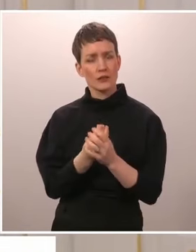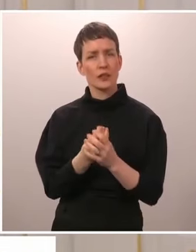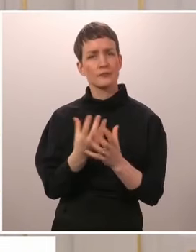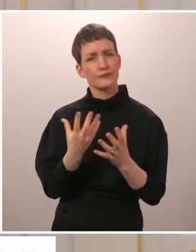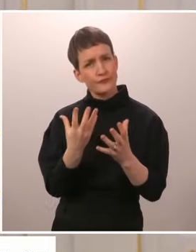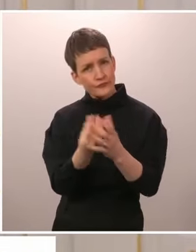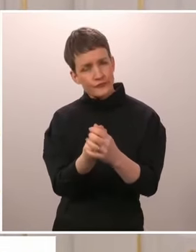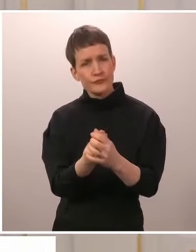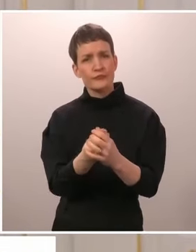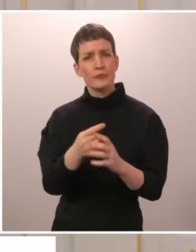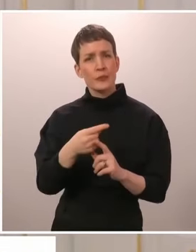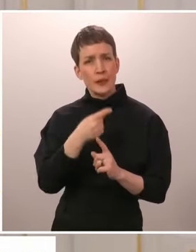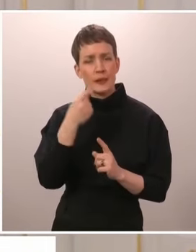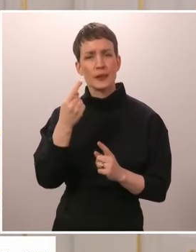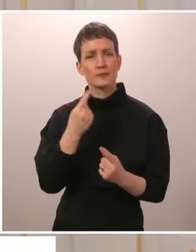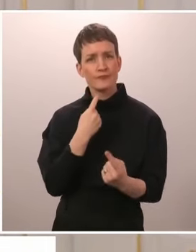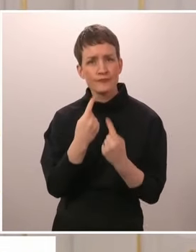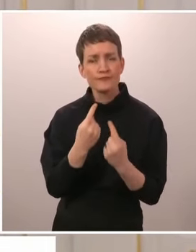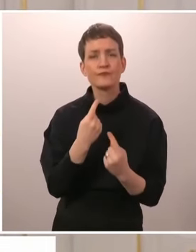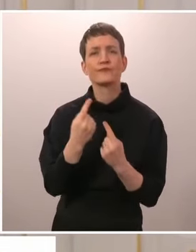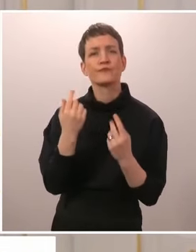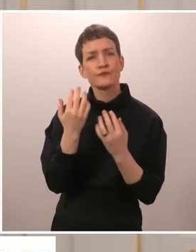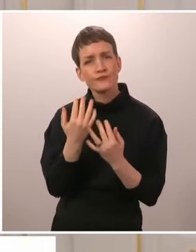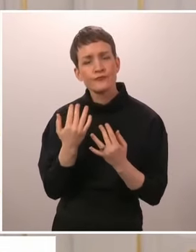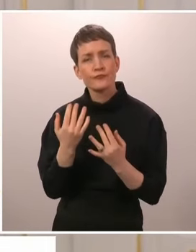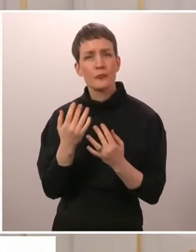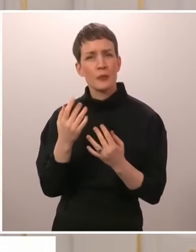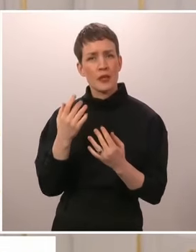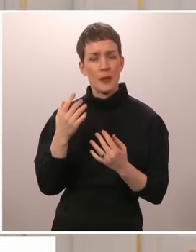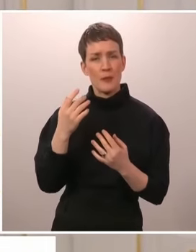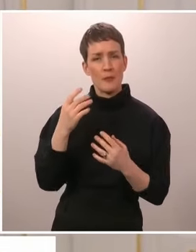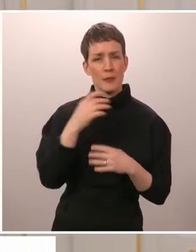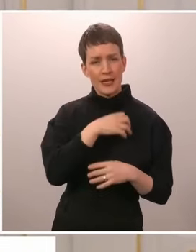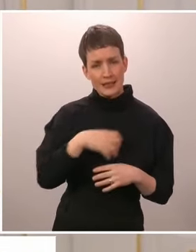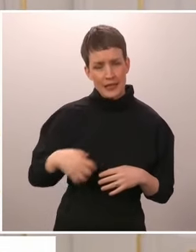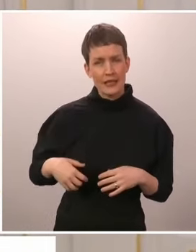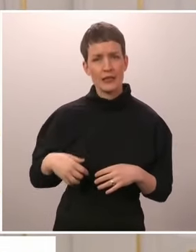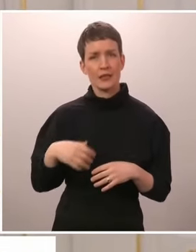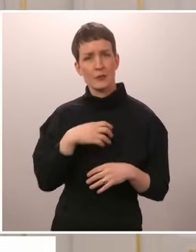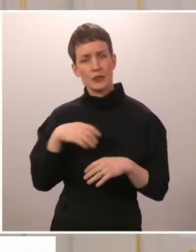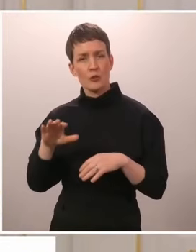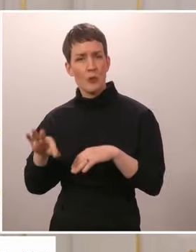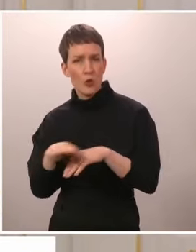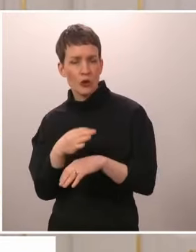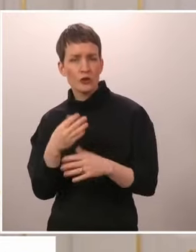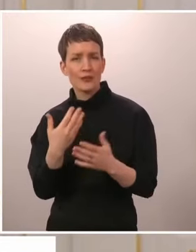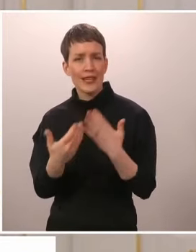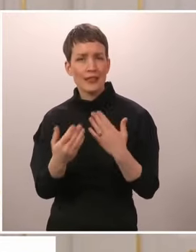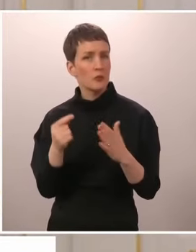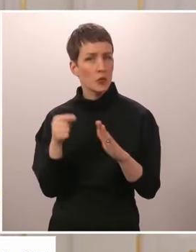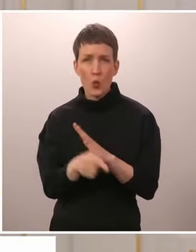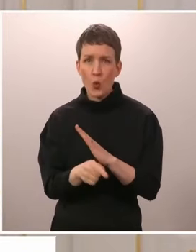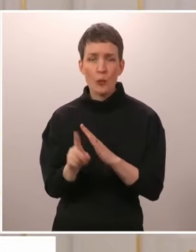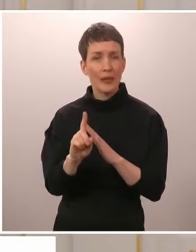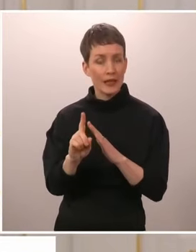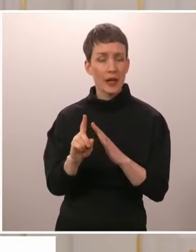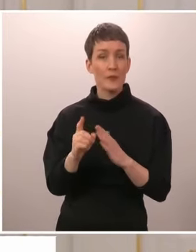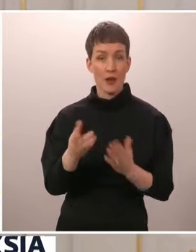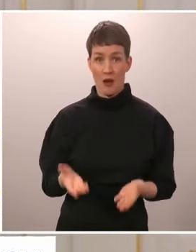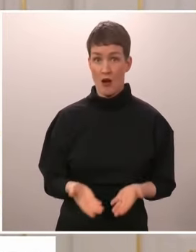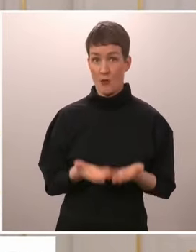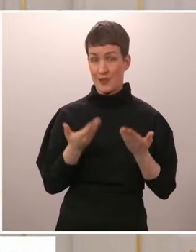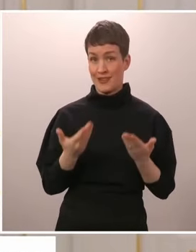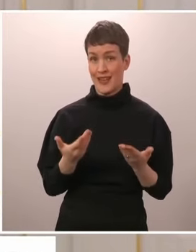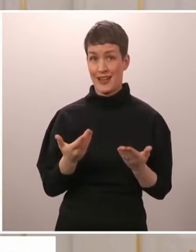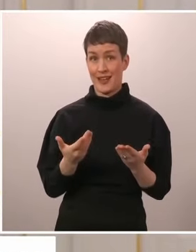ajatuksia siitä, mitä presidentin tehtävä ja puolison tehtävä pitää sisällään, ja oikeastaan aamu alkoi